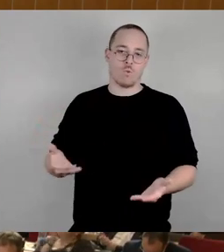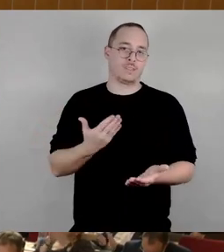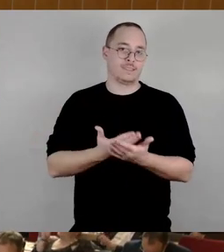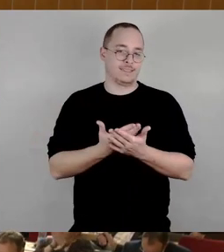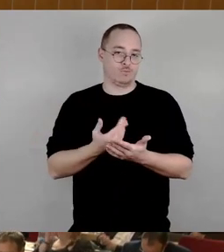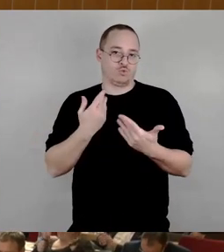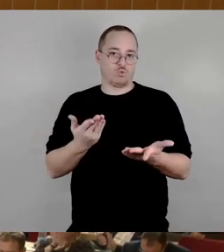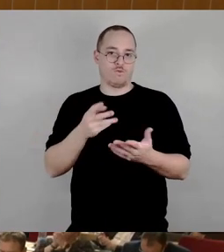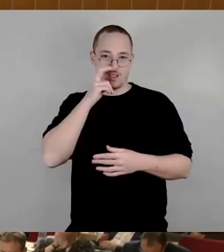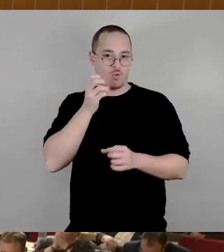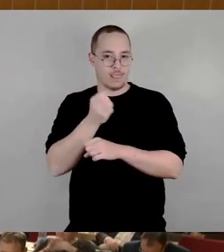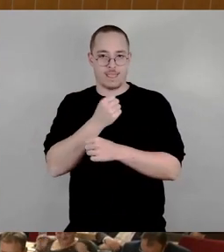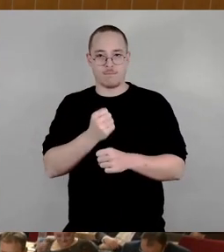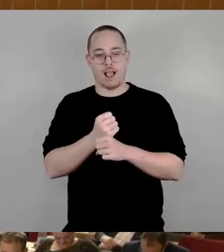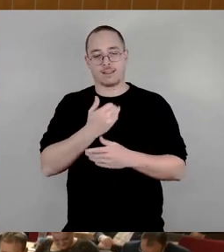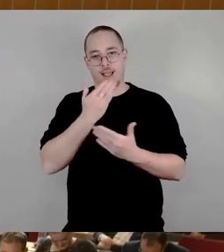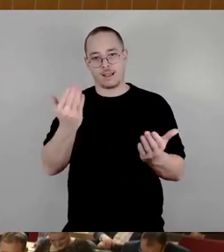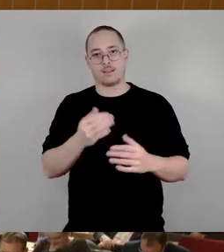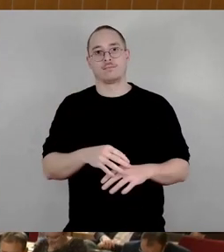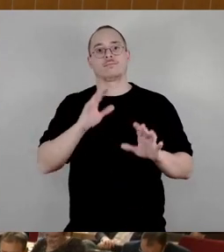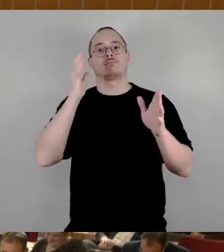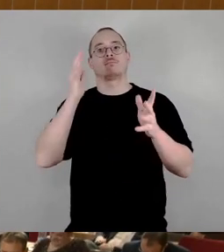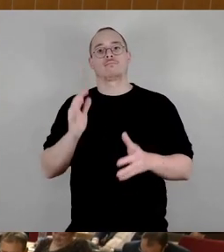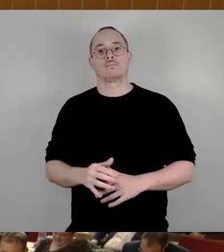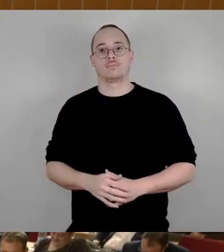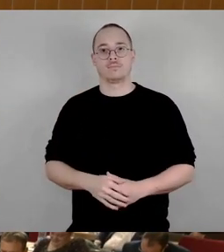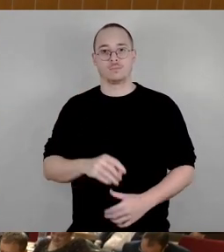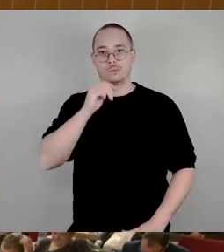Als nächste Fraktion Bündnisdeutsch die Grünen, Frau Krause, bitte.